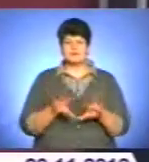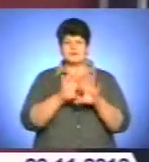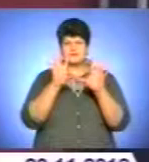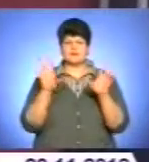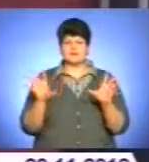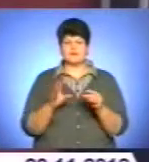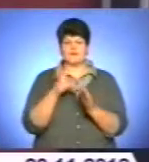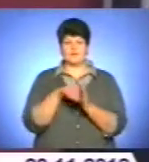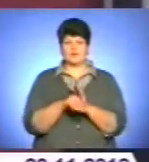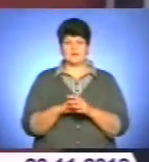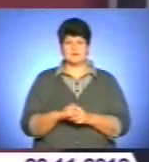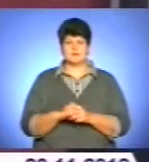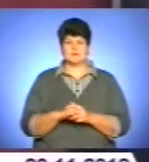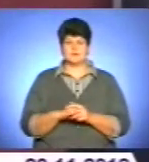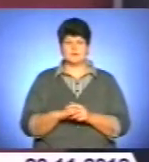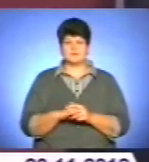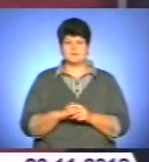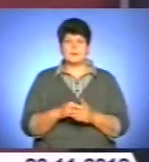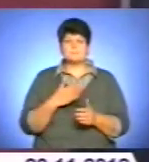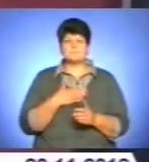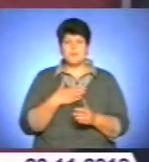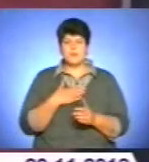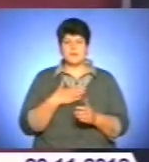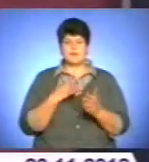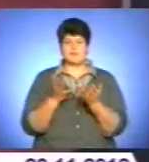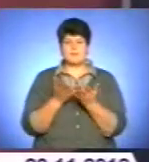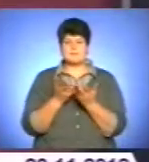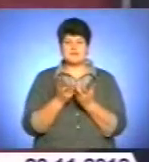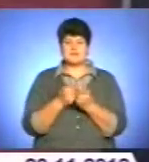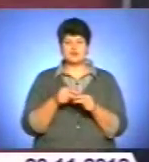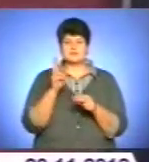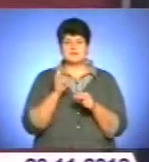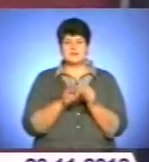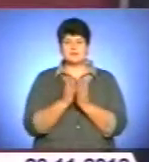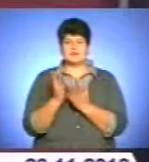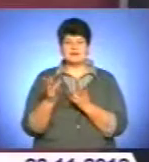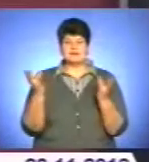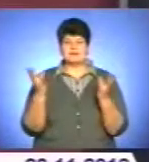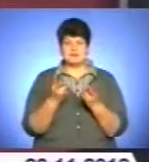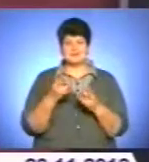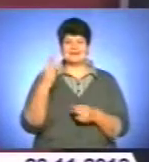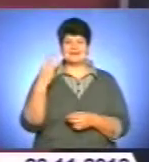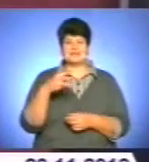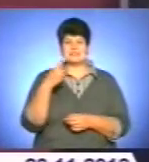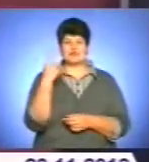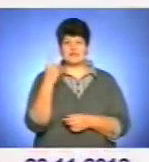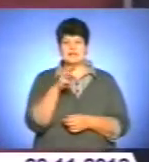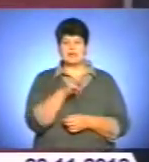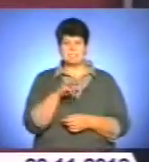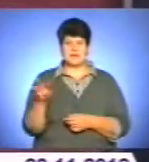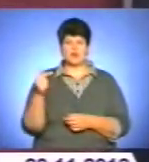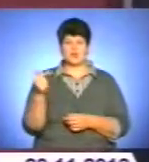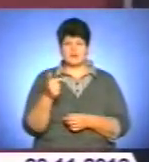все решта входить. Тому по наших підрахунках, щоб закінчити бібліотеку, потрібно більше 31 мільйон гривень.